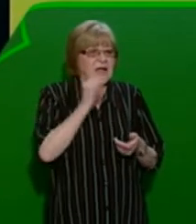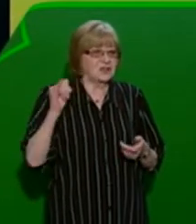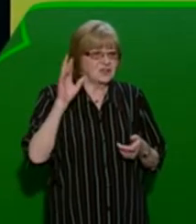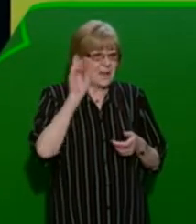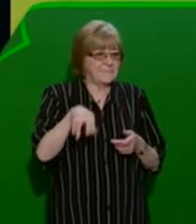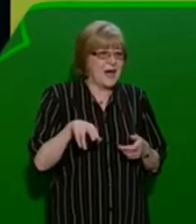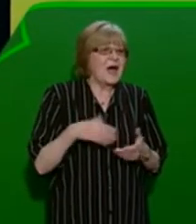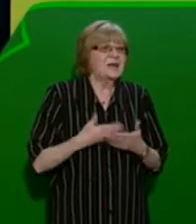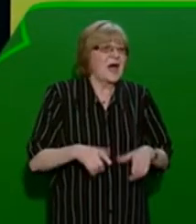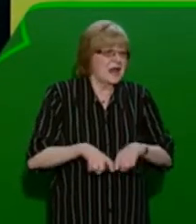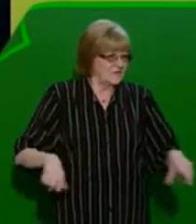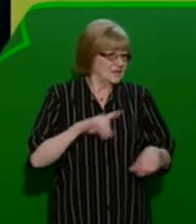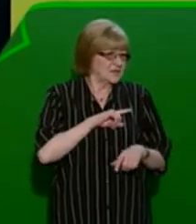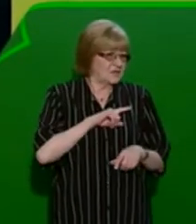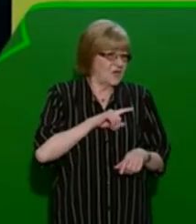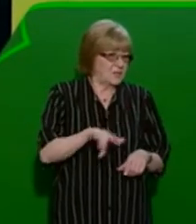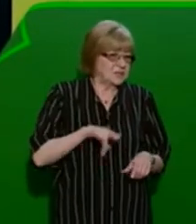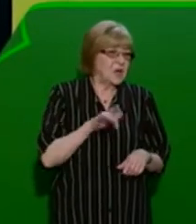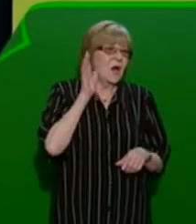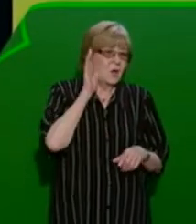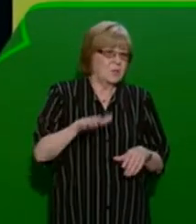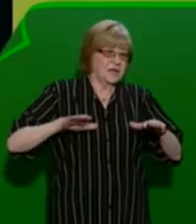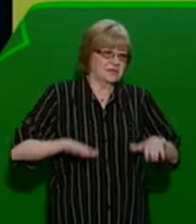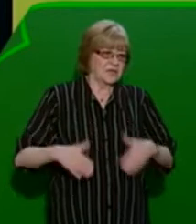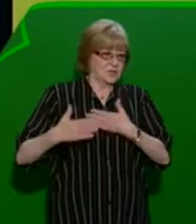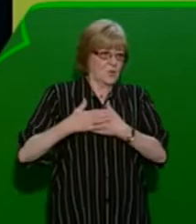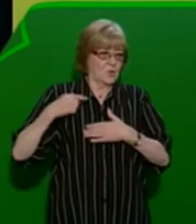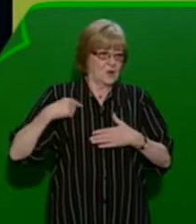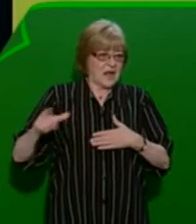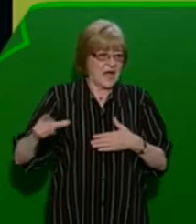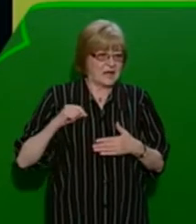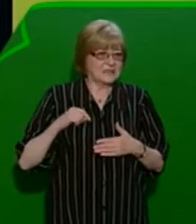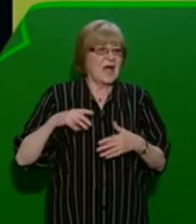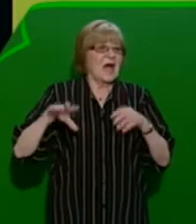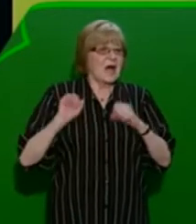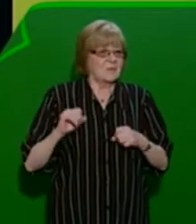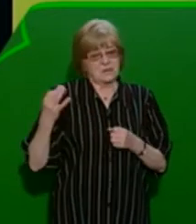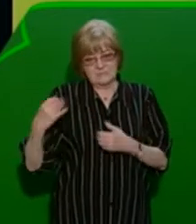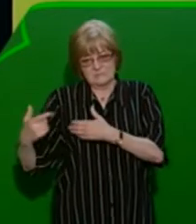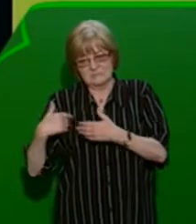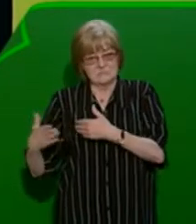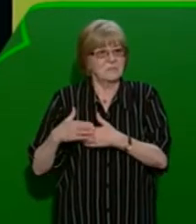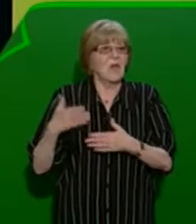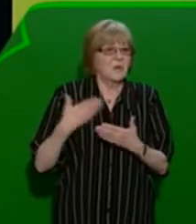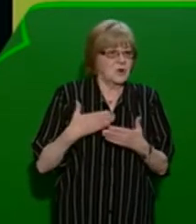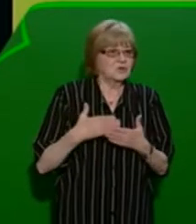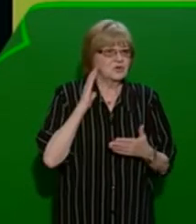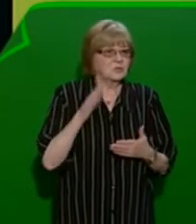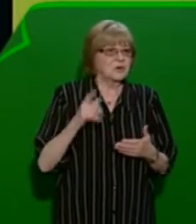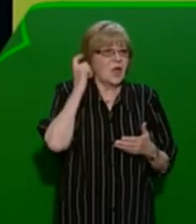na té lavičce svý místo, ale více méně bude sedět u nás, aby byl k ruce, kdyby se něco dělo, protože bude